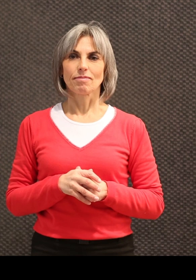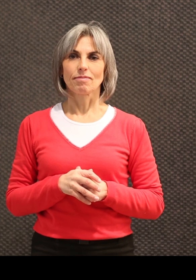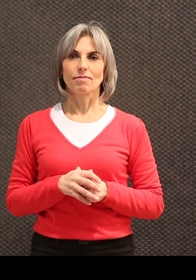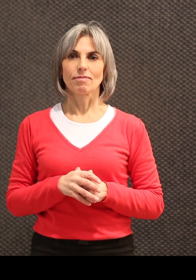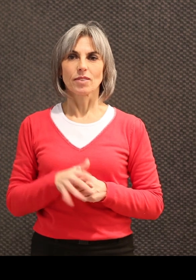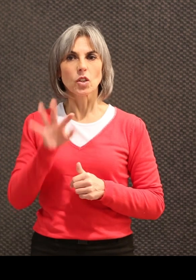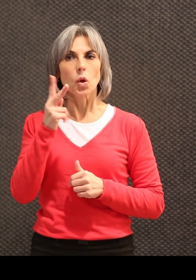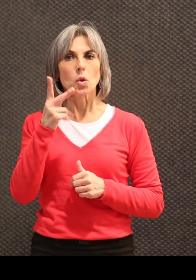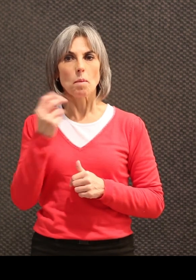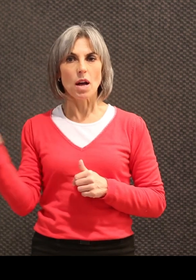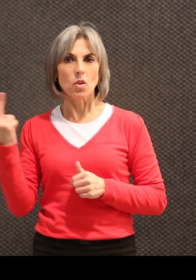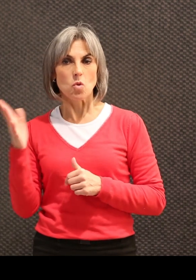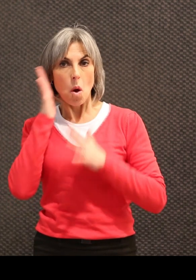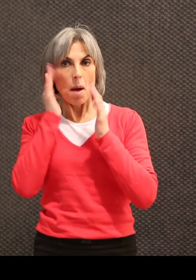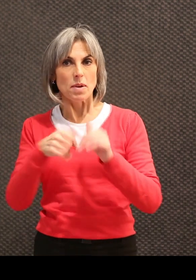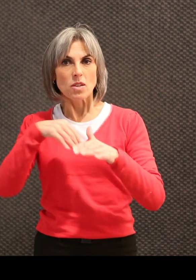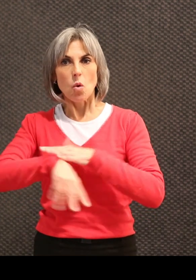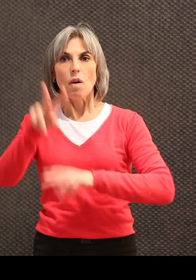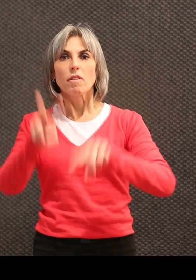Thomas et Virginie vivent au village.